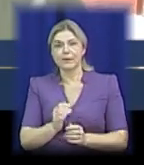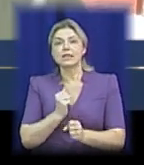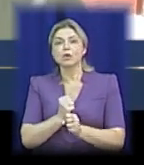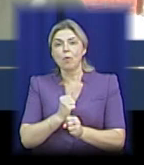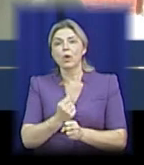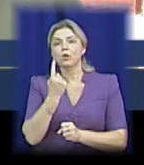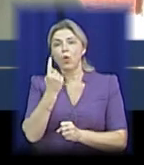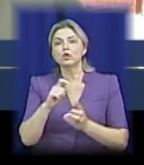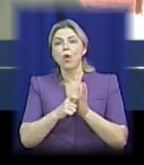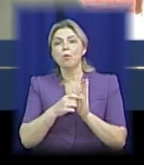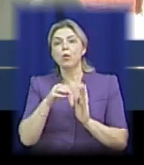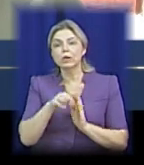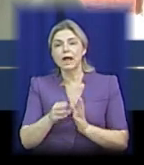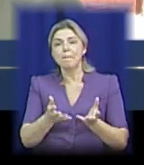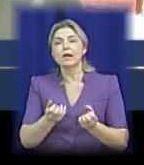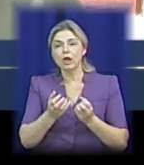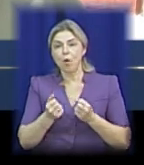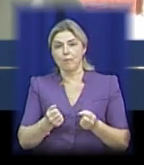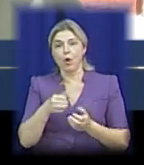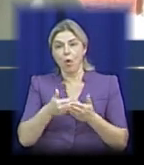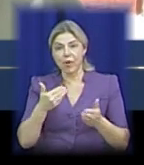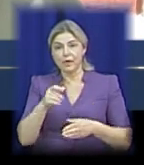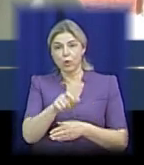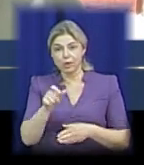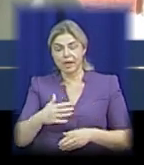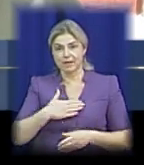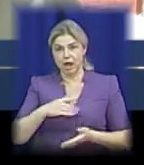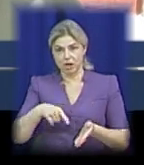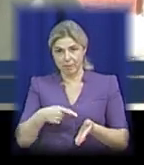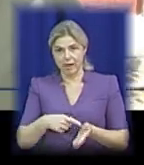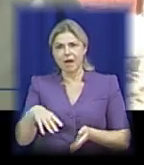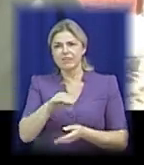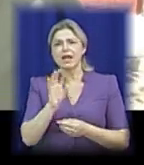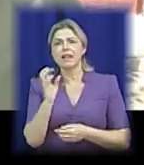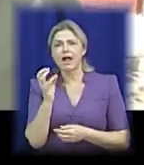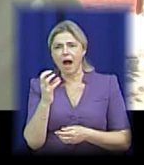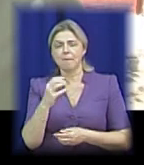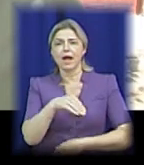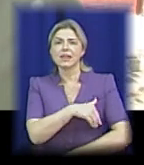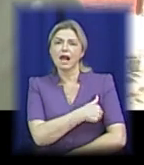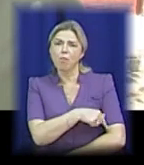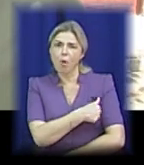прийому небезпечних відходів від населення в нашому місті. Тому що всі ртуці, місні лампи, термометри,